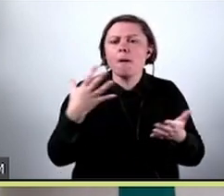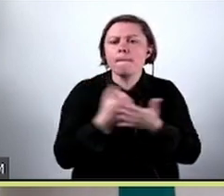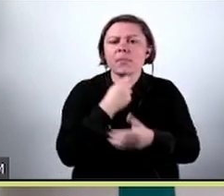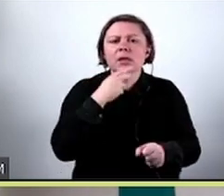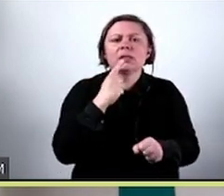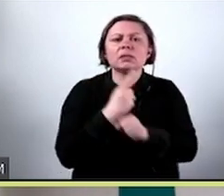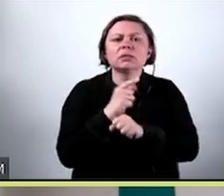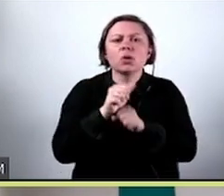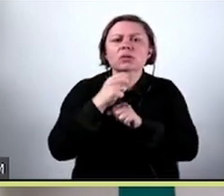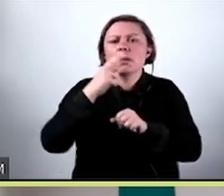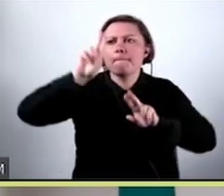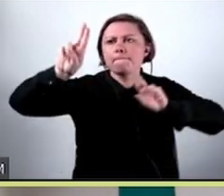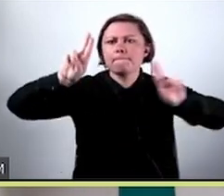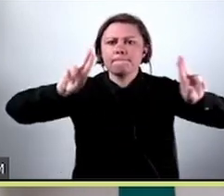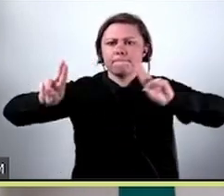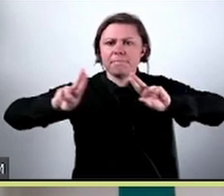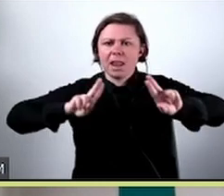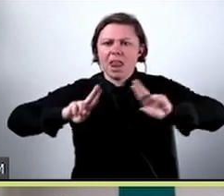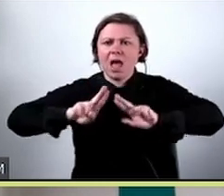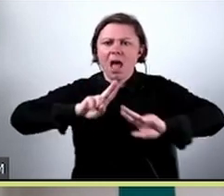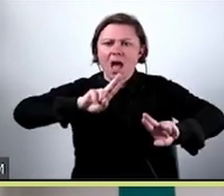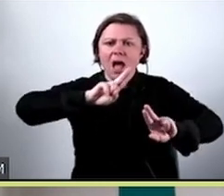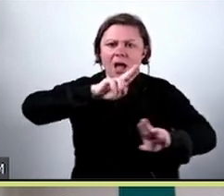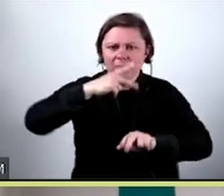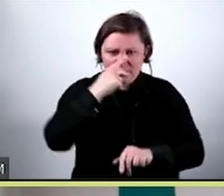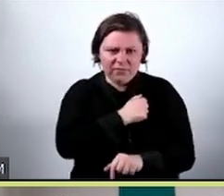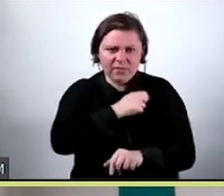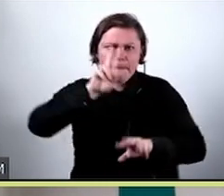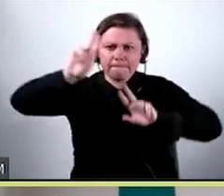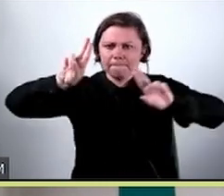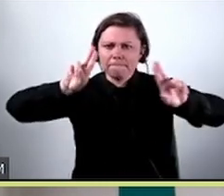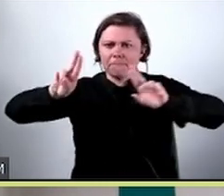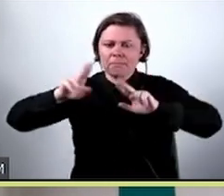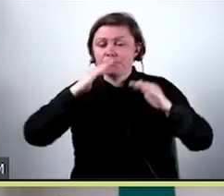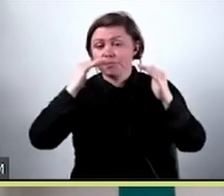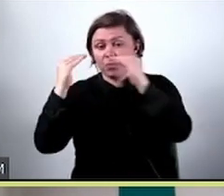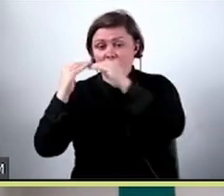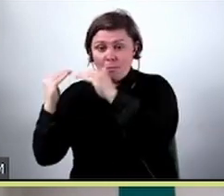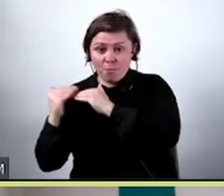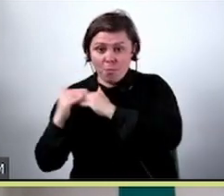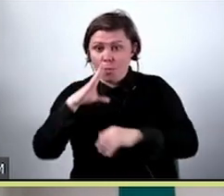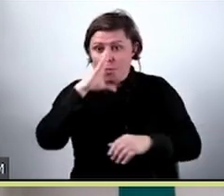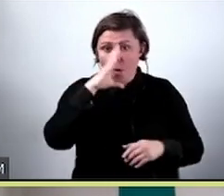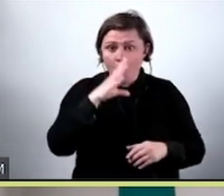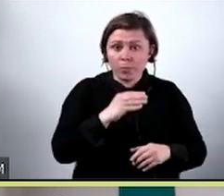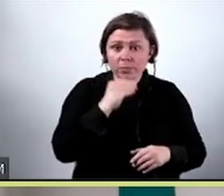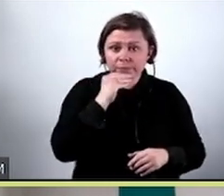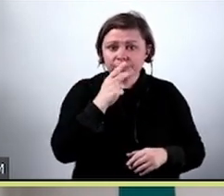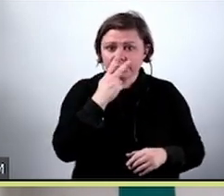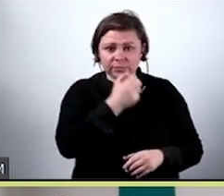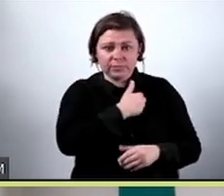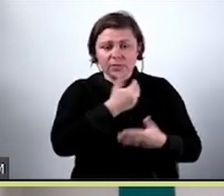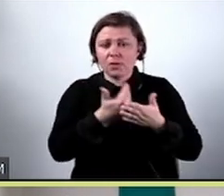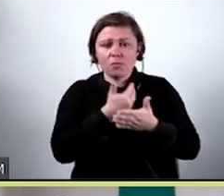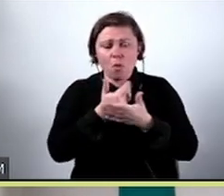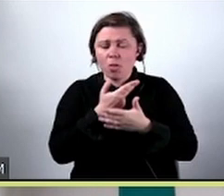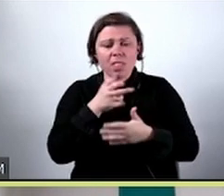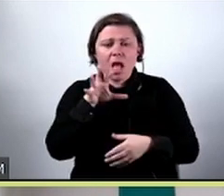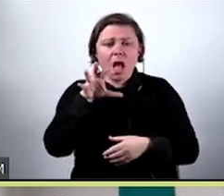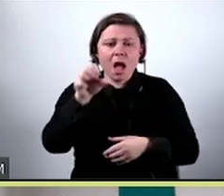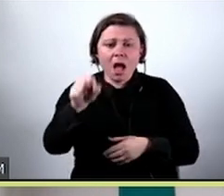plamy, które tutaj zostały wyszerzone. Jak porównacie sobie właśnie te obrazki, to widać, że model nie odróżnił